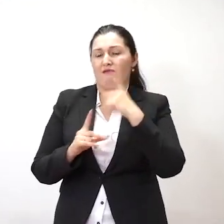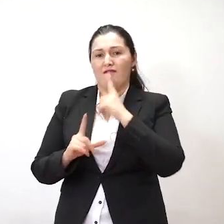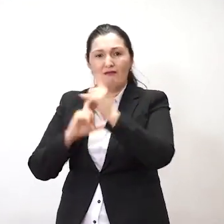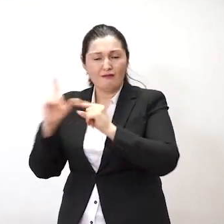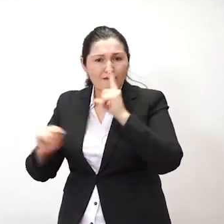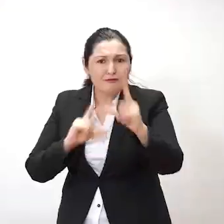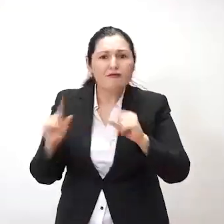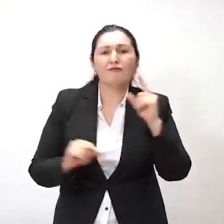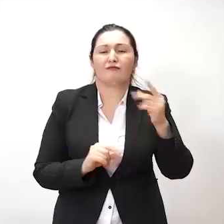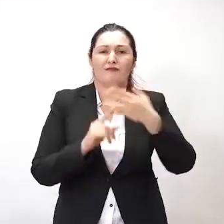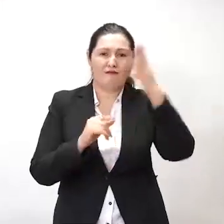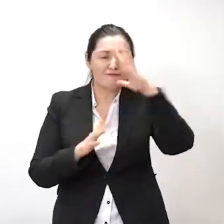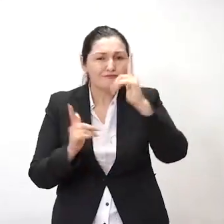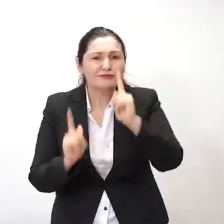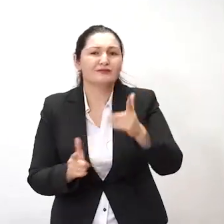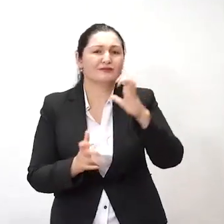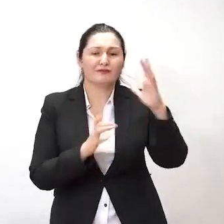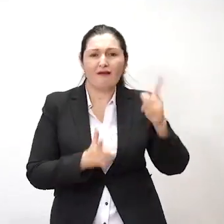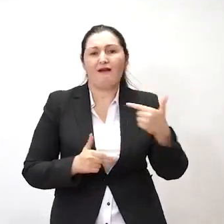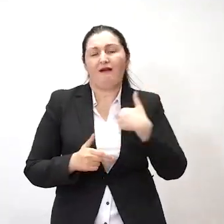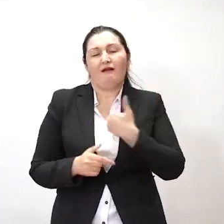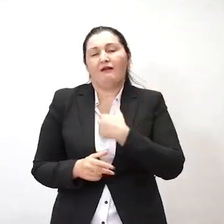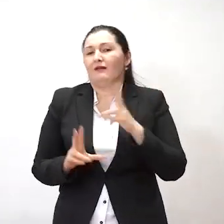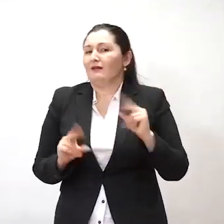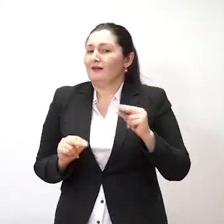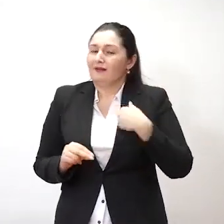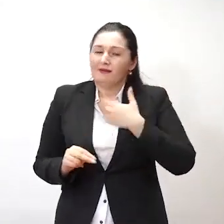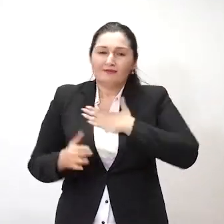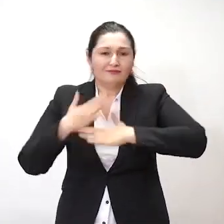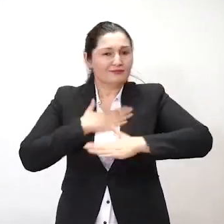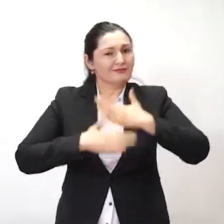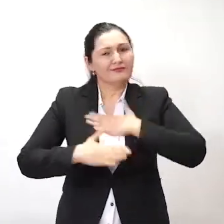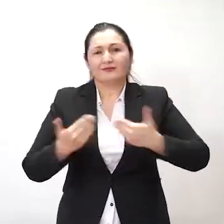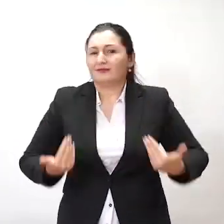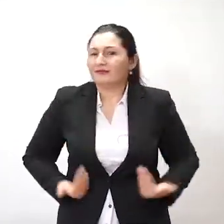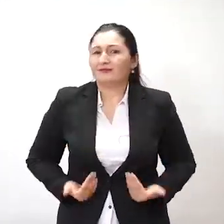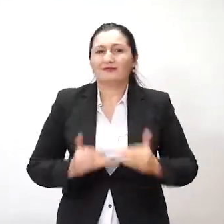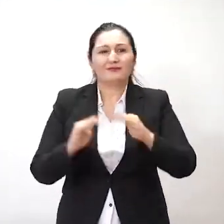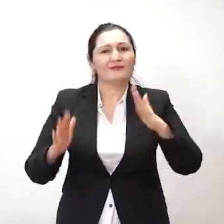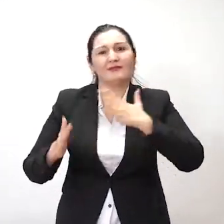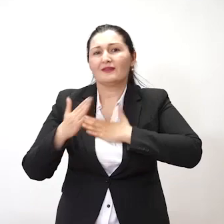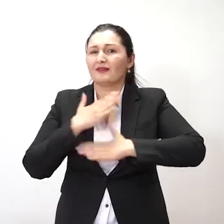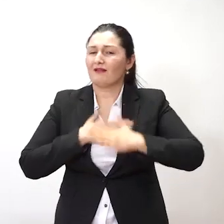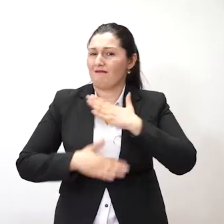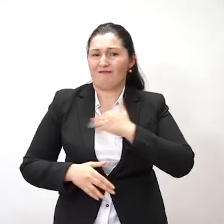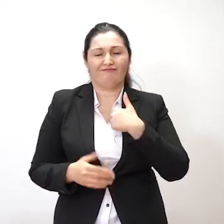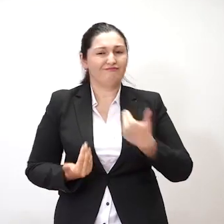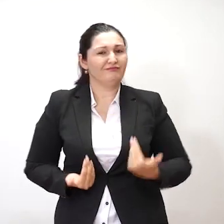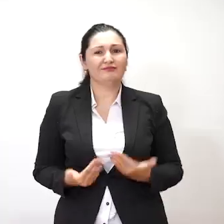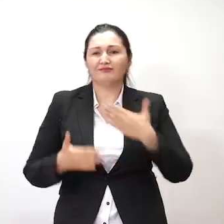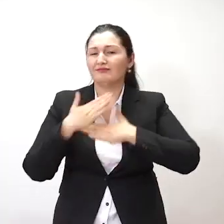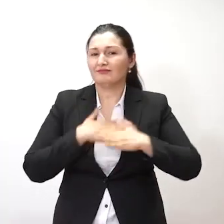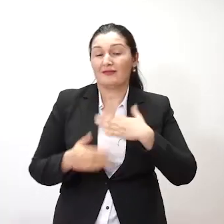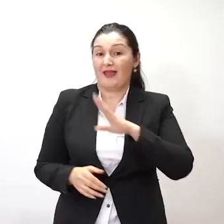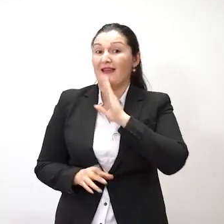ریزاگی دادن. خیلی من خوشبختان. از زندگیم، این فرزندان خیلی خوشاندن. با